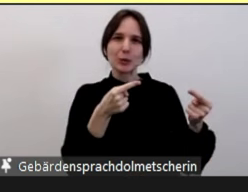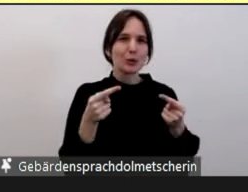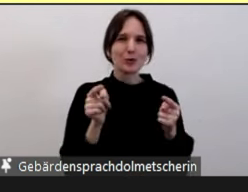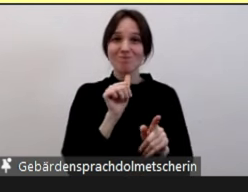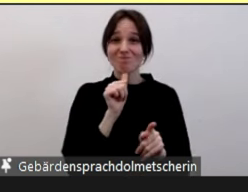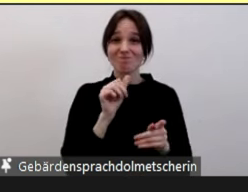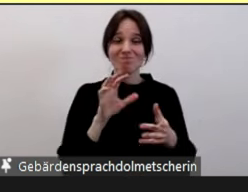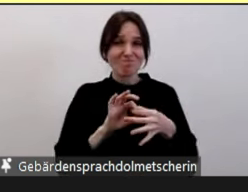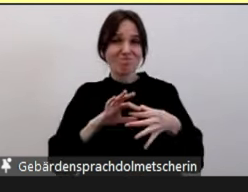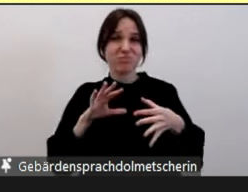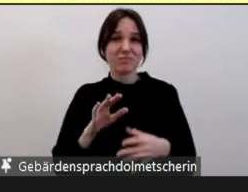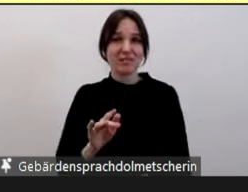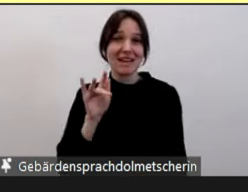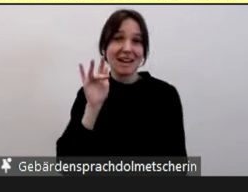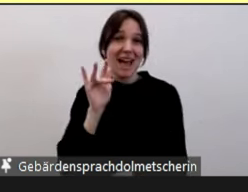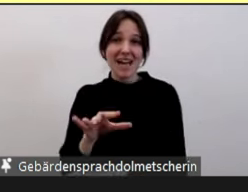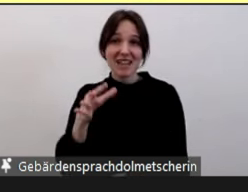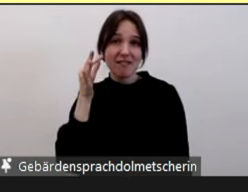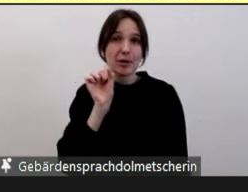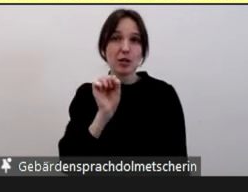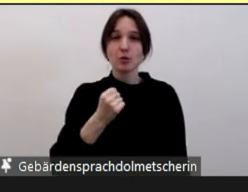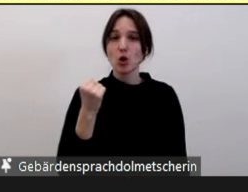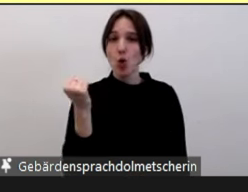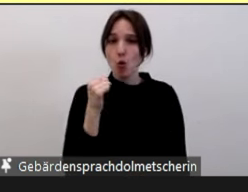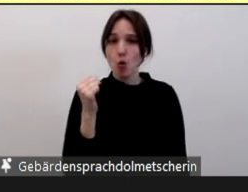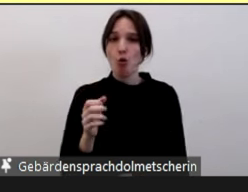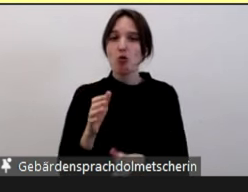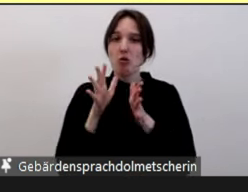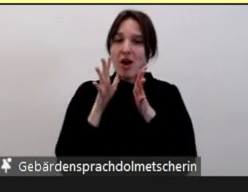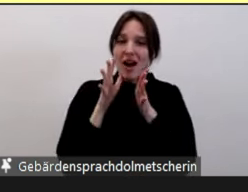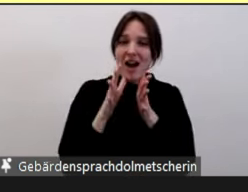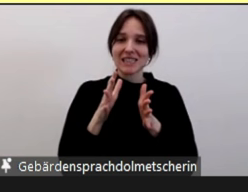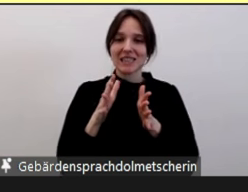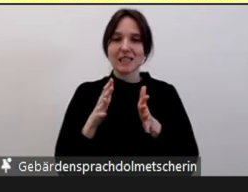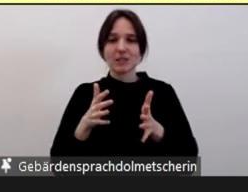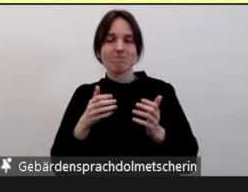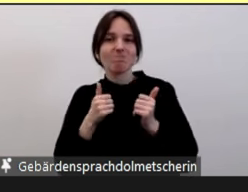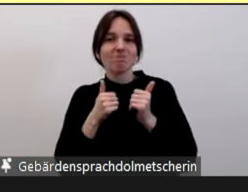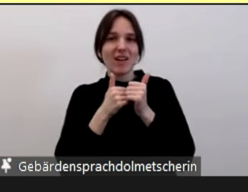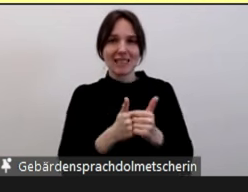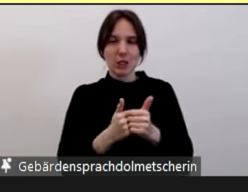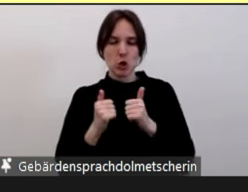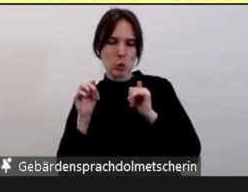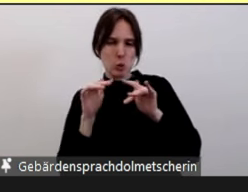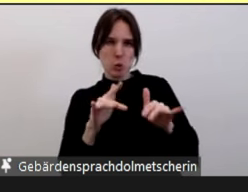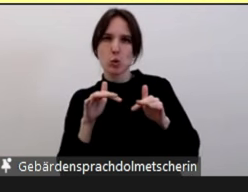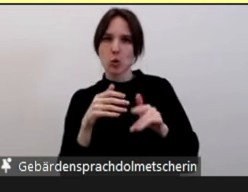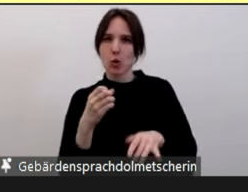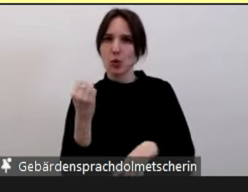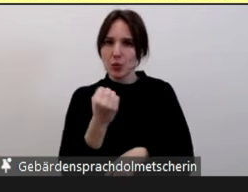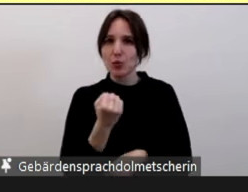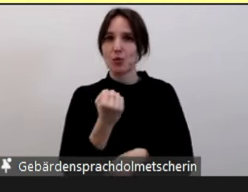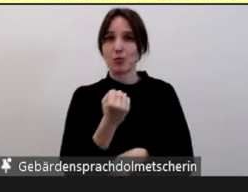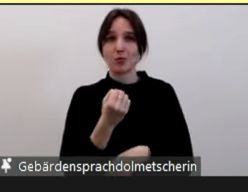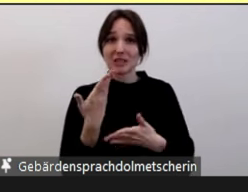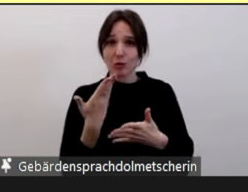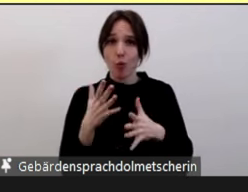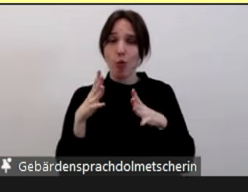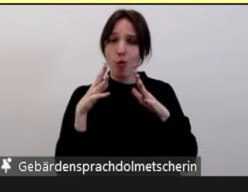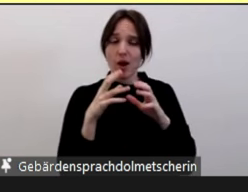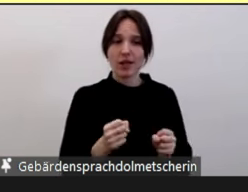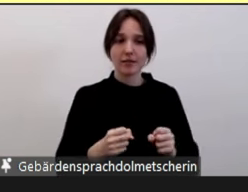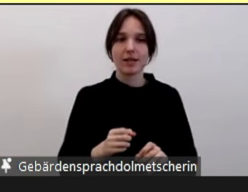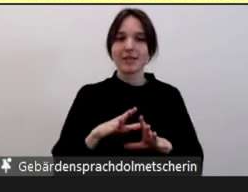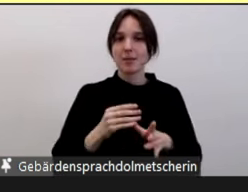um Angriffsdimensionen geht, die von Hass, Hetze und Agitation zeugen. Und wir haben das unterteilt in fünf Angriffsdimensionen, die ich euch hier